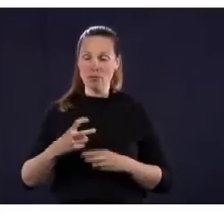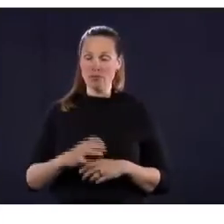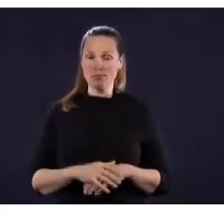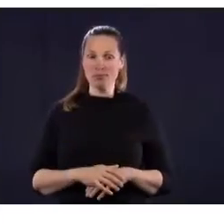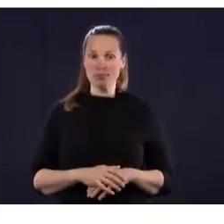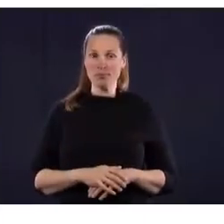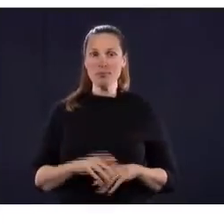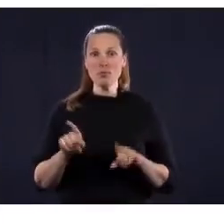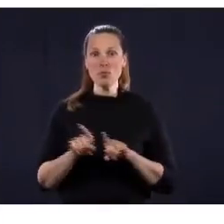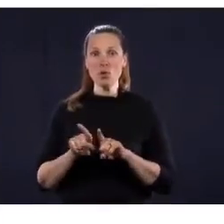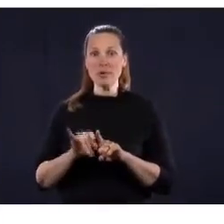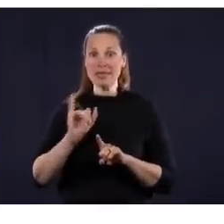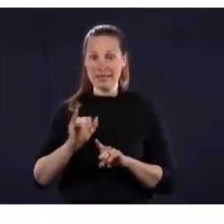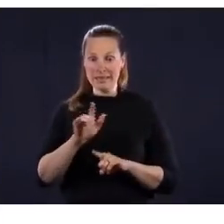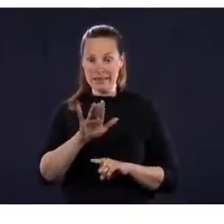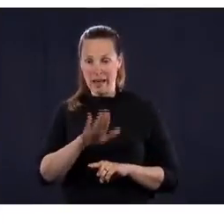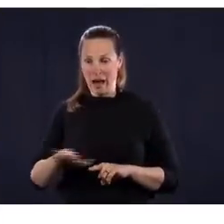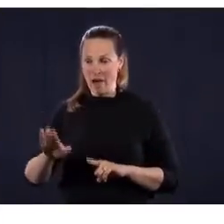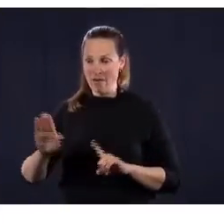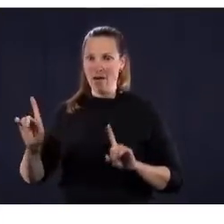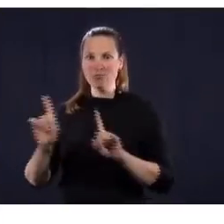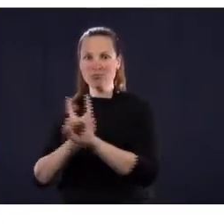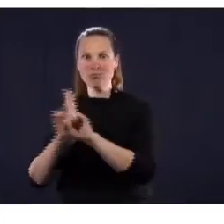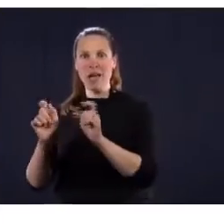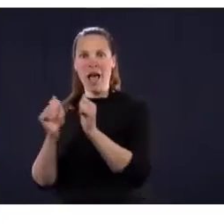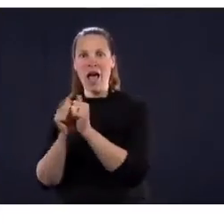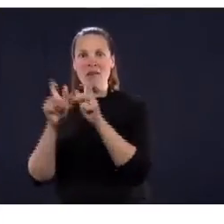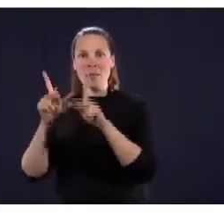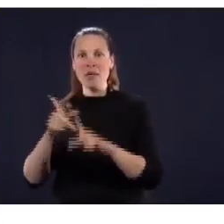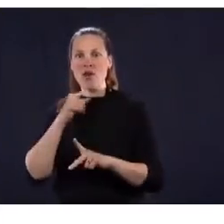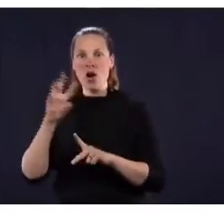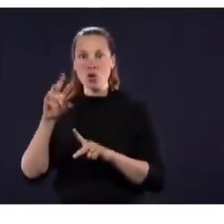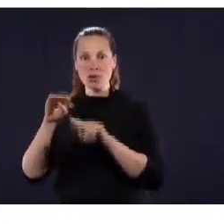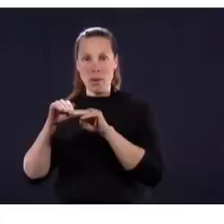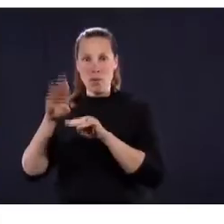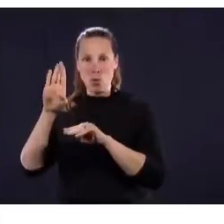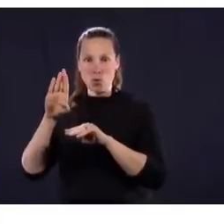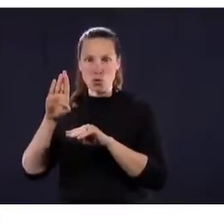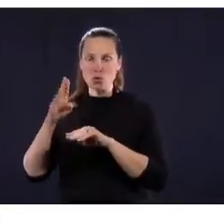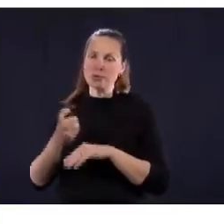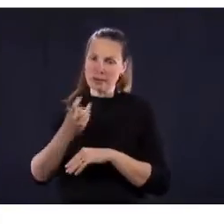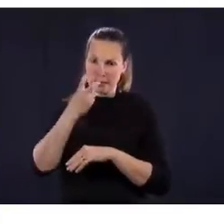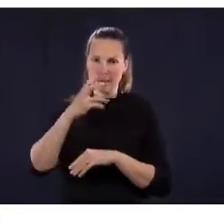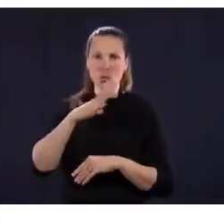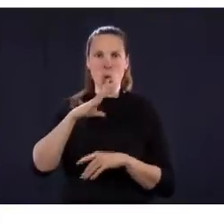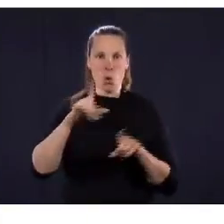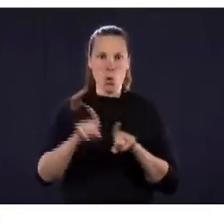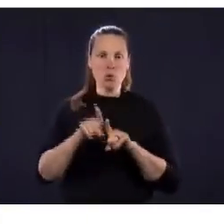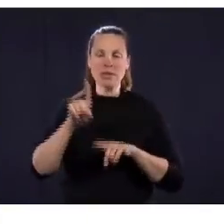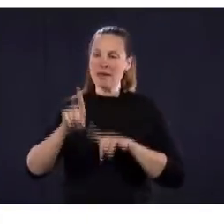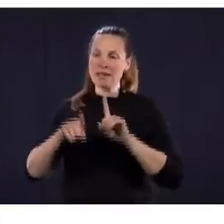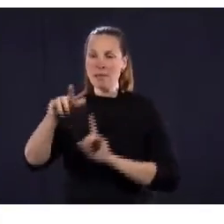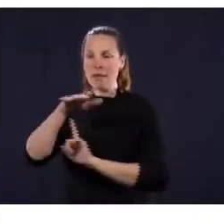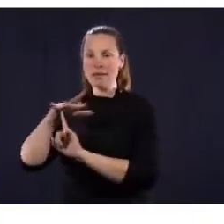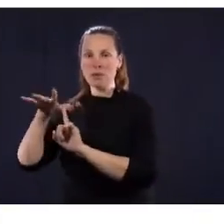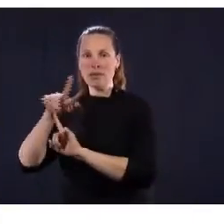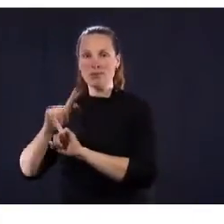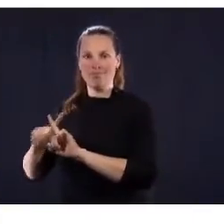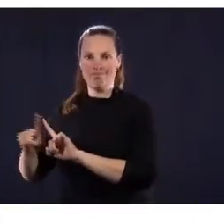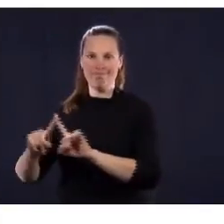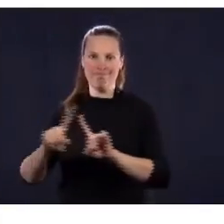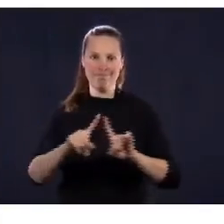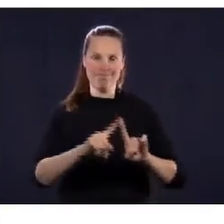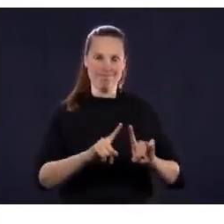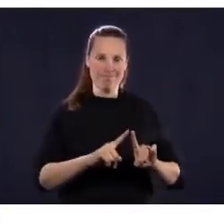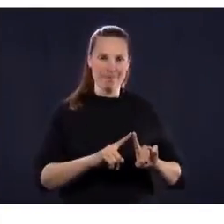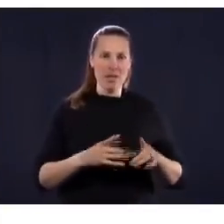pense que j'aurais envoyé mes enfants. Donc, moi, je pense que'est sécuritaire, mais je comprends très bien, là, puis je ne pense pas